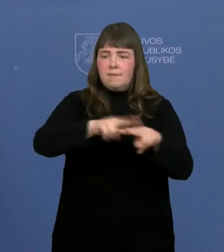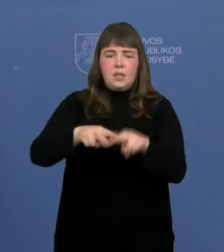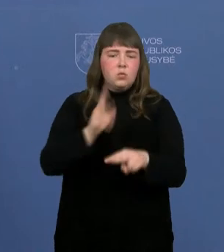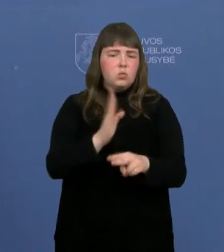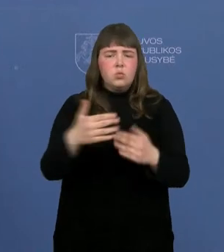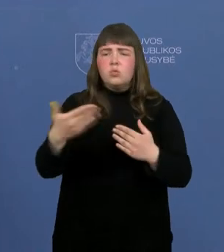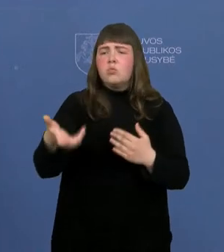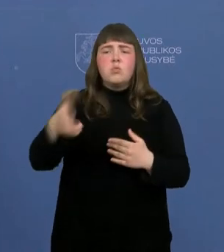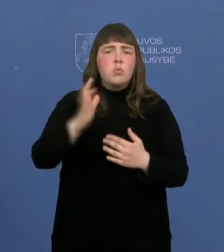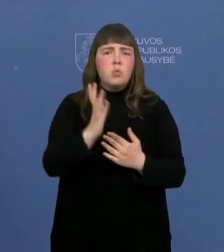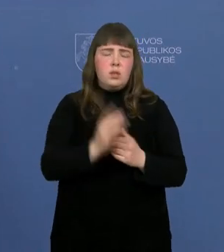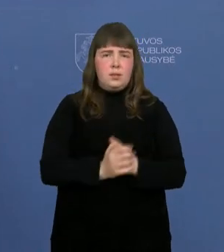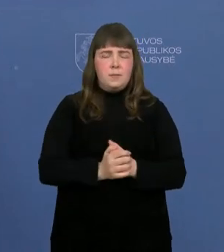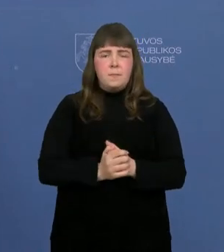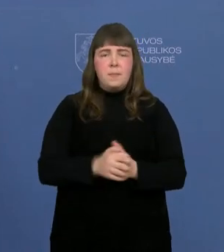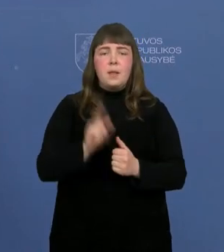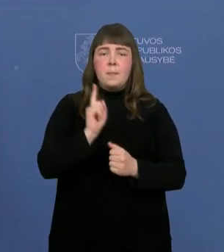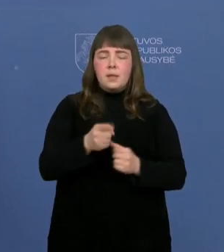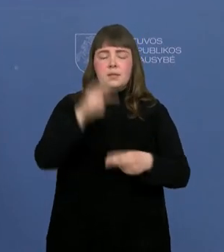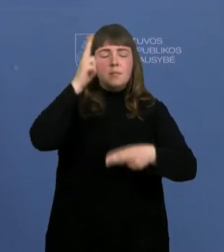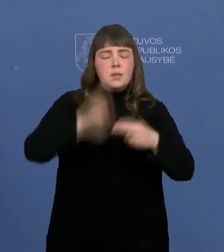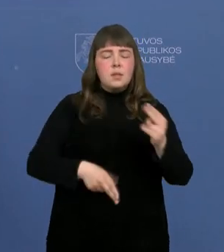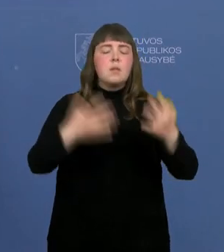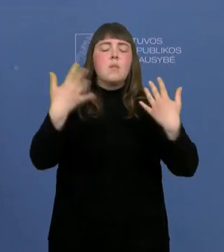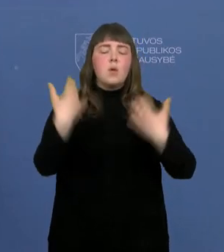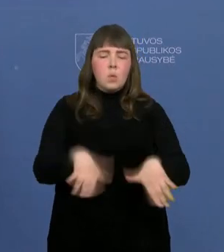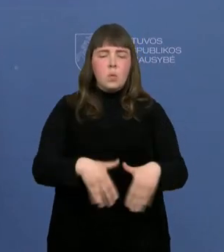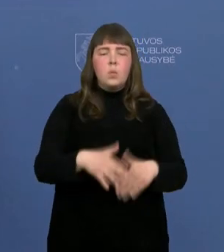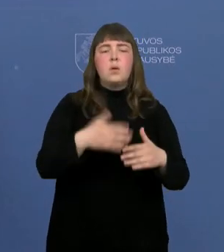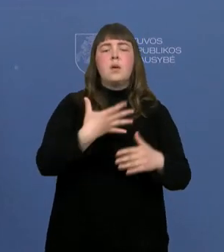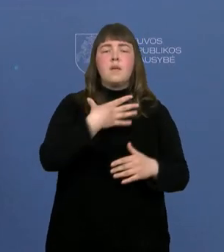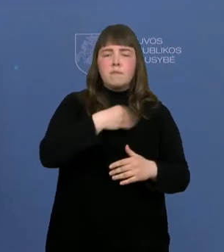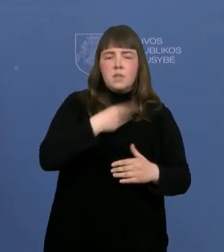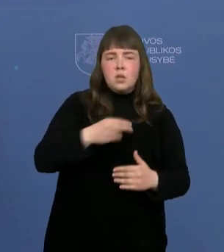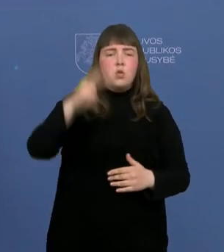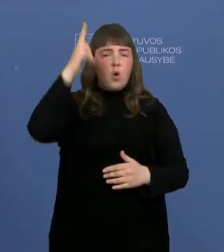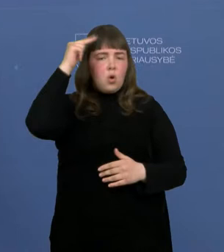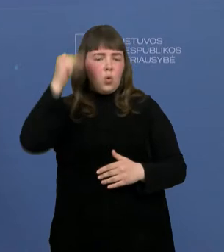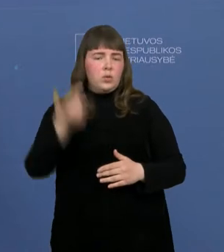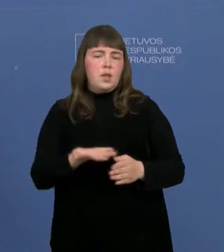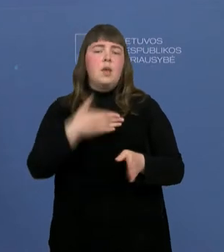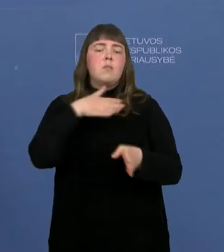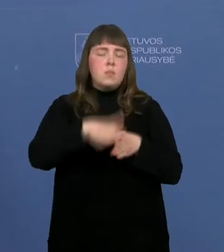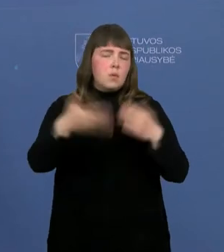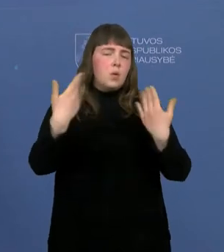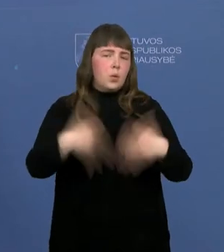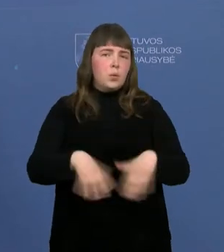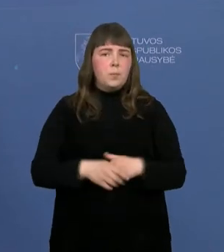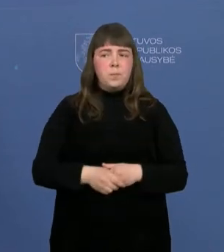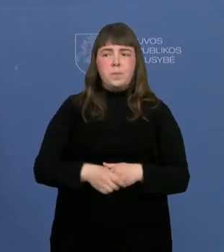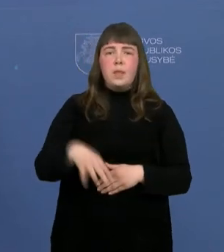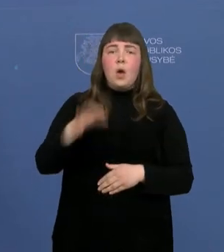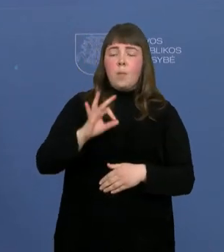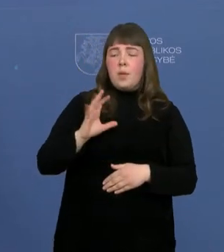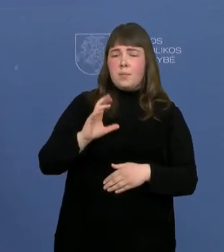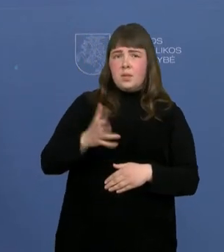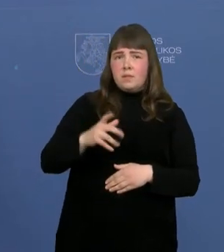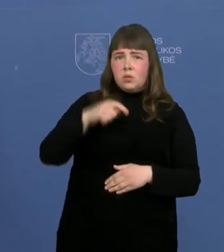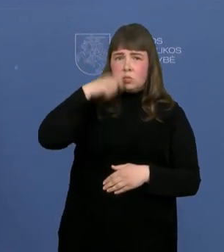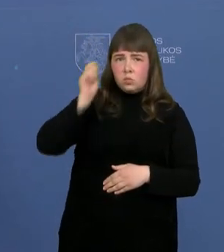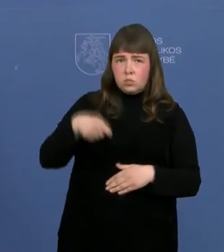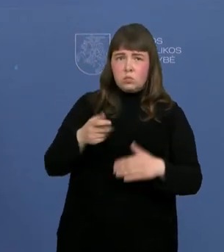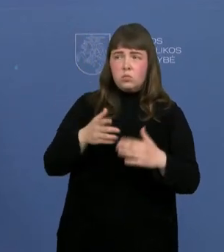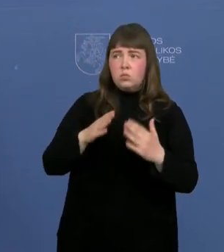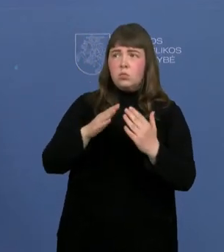turėsime daugiau. Bet sprendimas yra priimtas ir jau jisai Vilniuje, Kaune jau jisai yra vykdomas. Dėl privačių ukrainiečių mokyklų, nežinau, viena